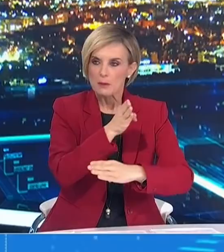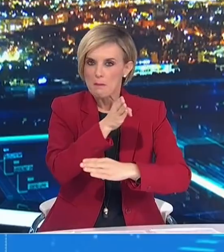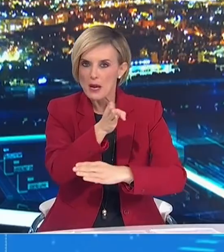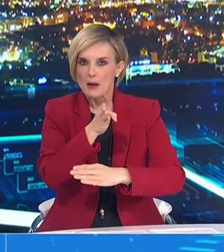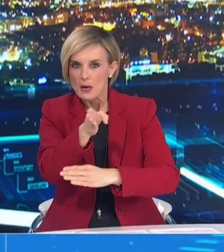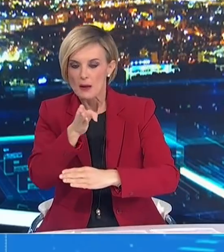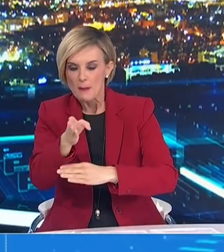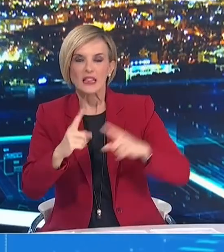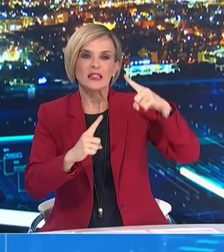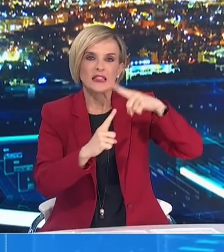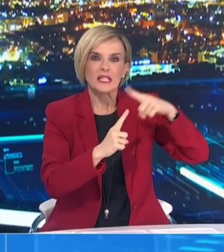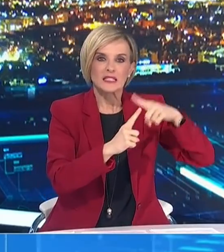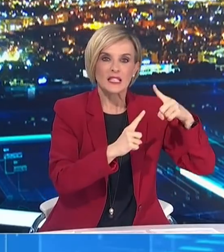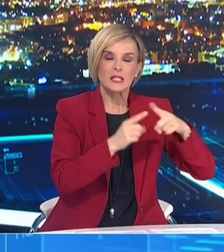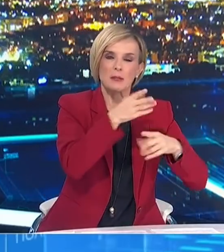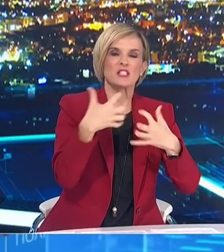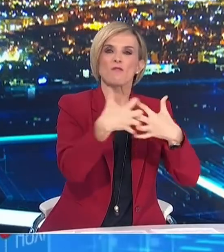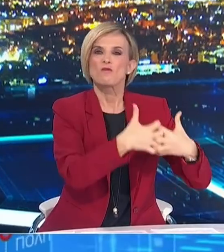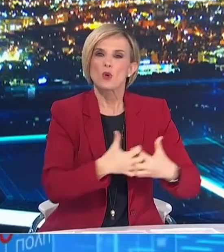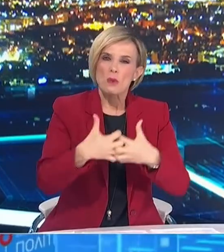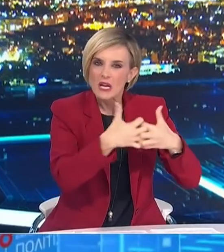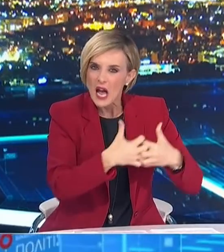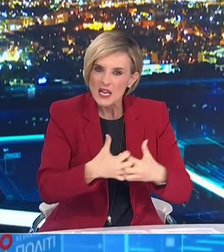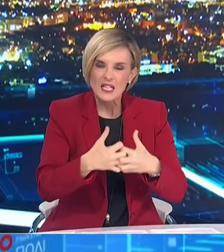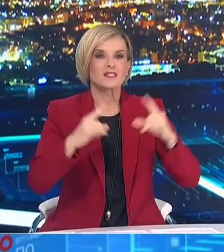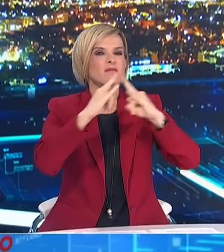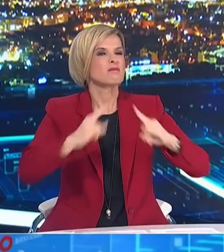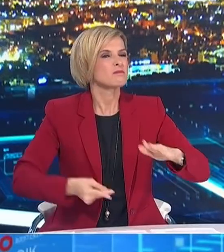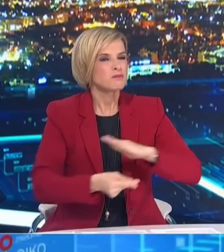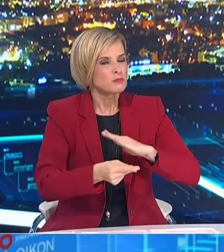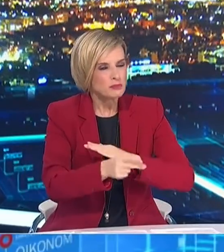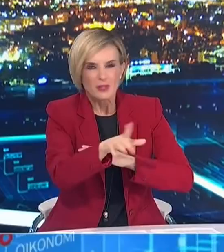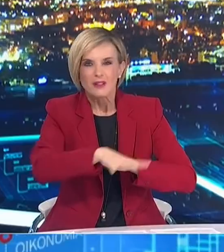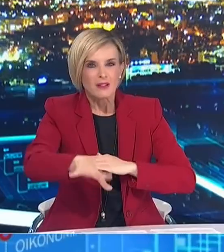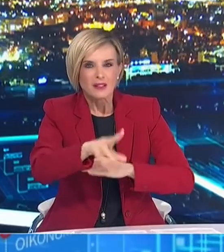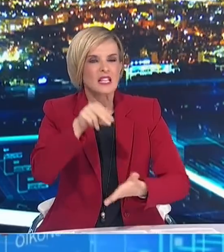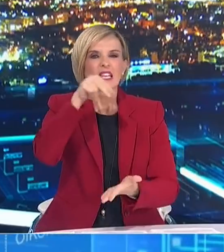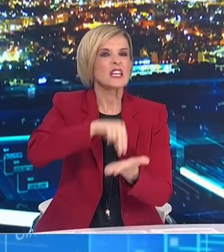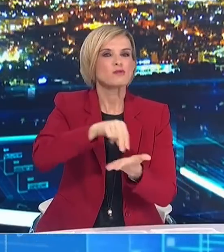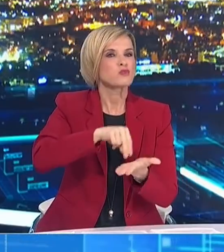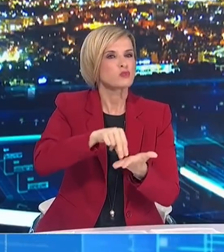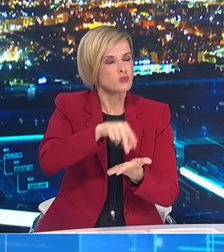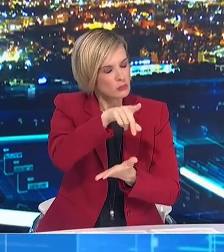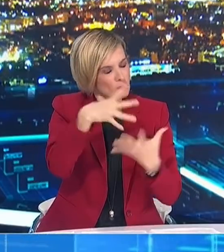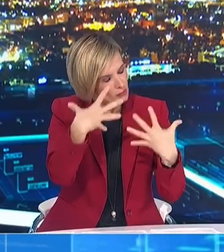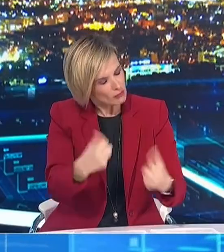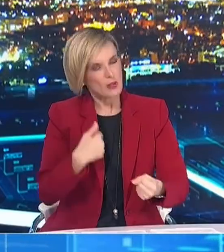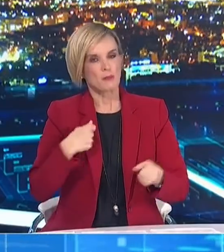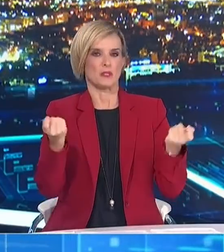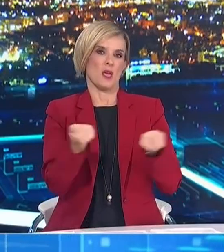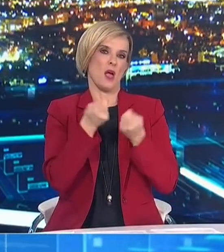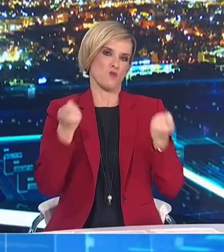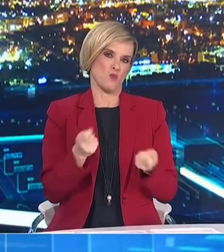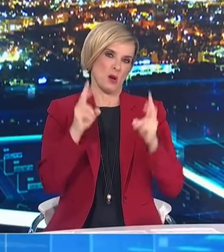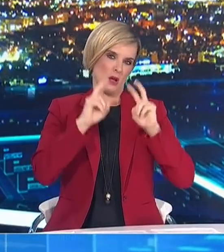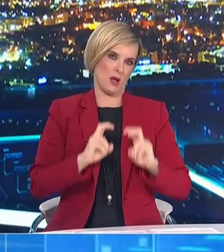Πολιτικής Προστασίας και των Ενόπλων Δυνάμεων. Ενθαρρύνουμε και συστήνουμε στις επιχειρήσεις ελέγχους προσωπικού με ίδια